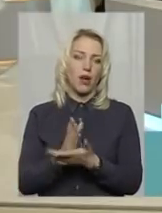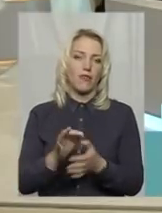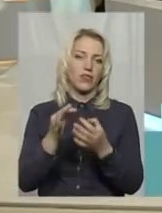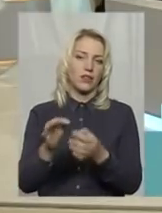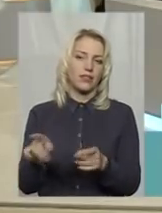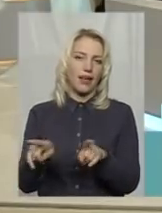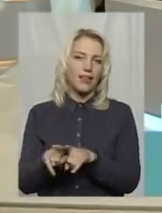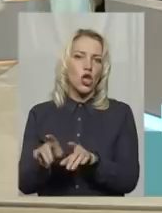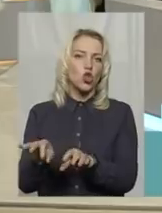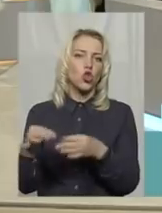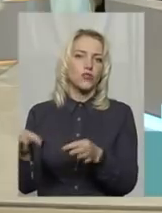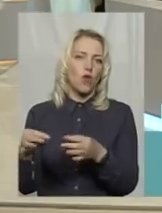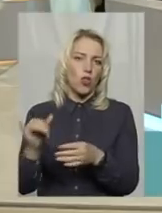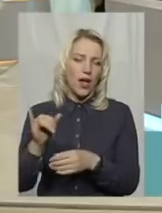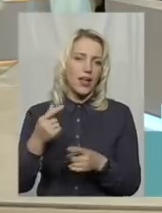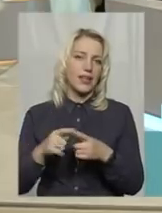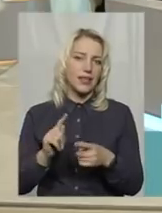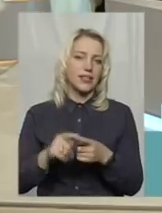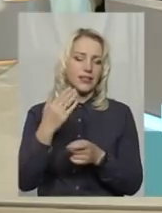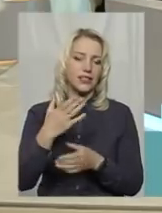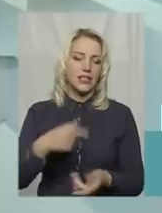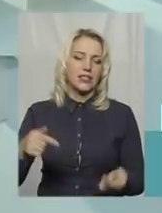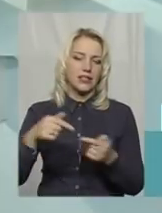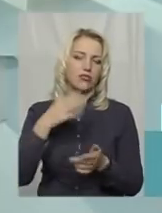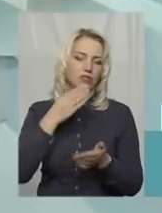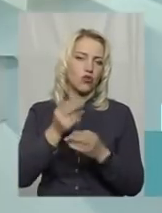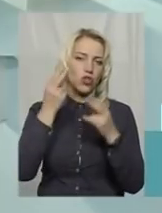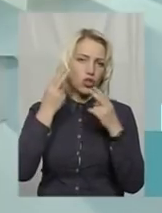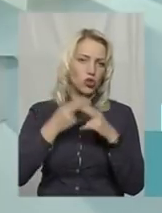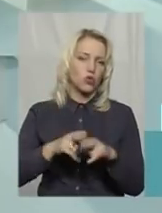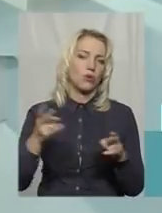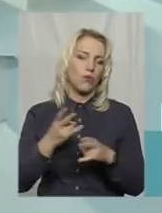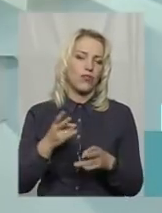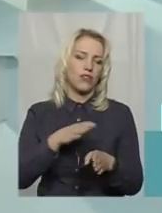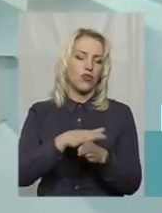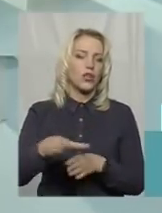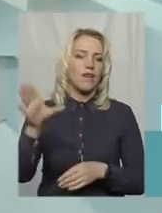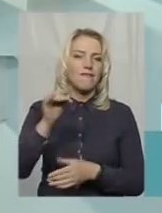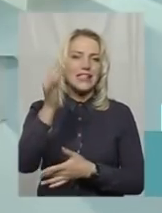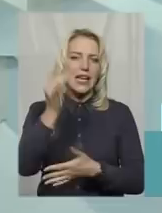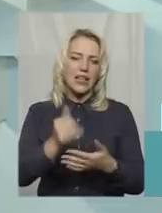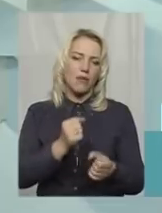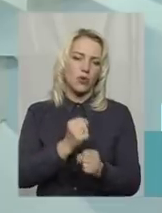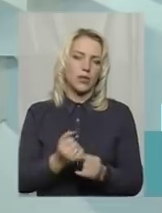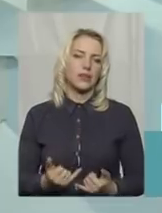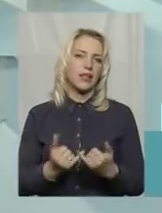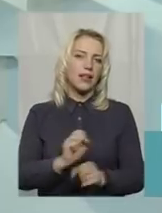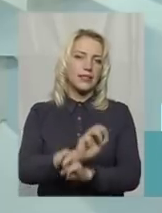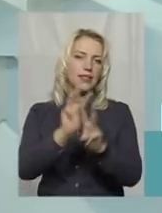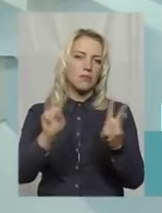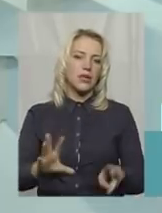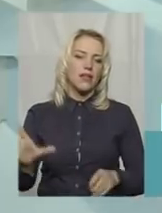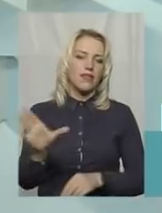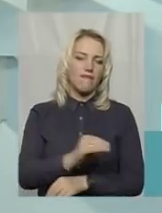дозвола. А ті, згідно своїх виробничих інструкцій, зобов'язані виконати весь регламент робіт для забезпечення на весь